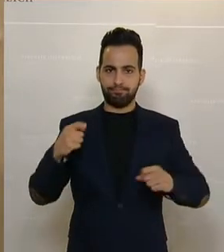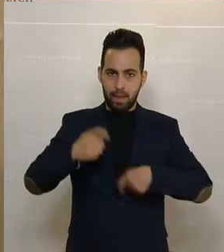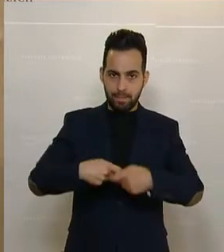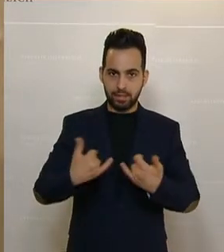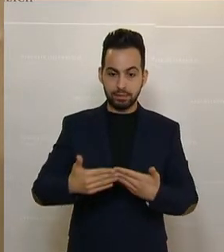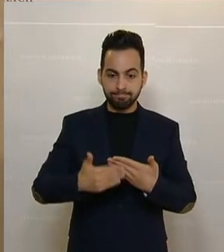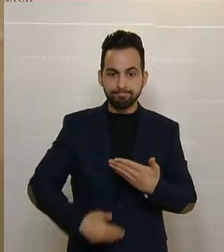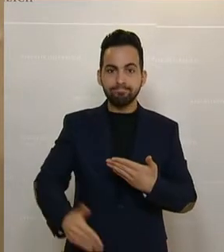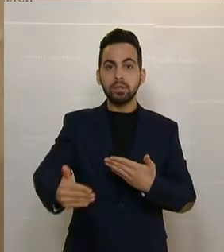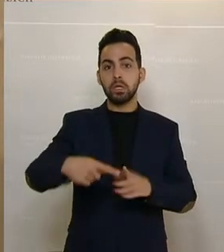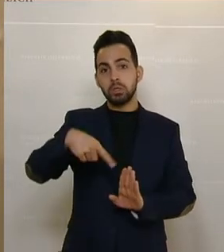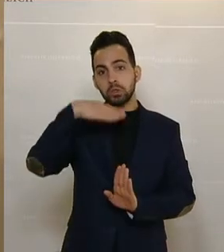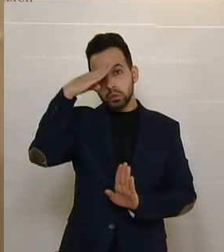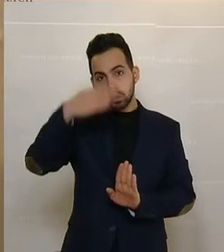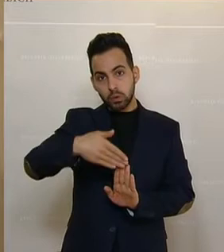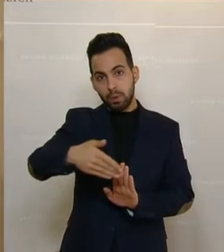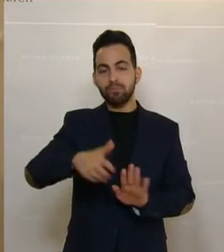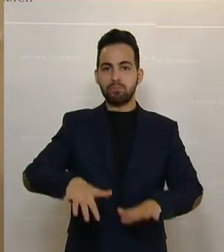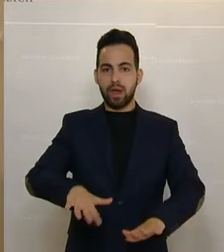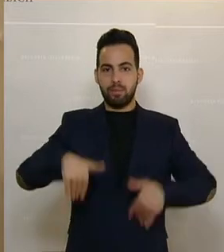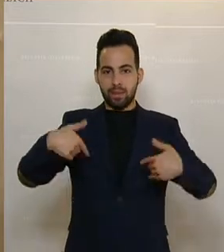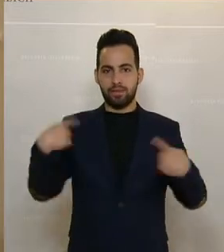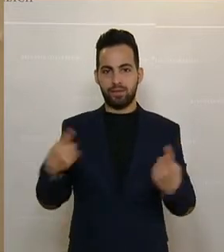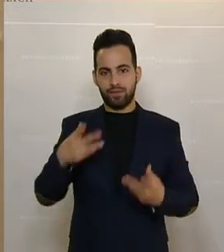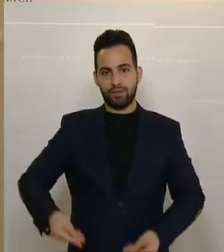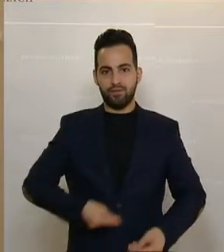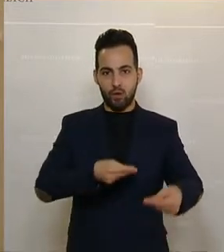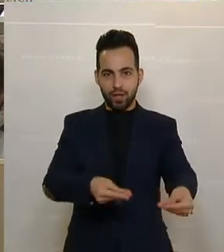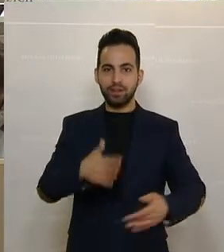werden wir dann im Laufe des Sommers dem Parlament auch vorlegen. Vielen Dank.